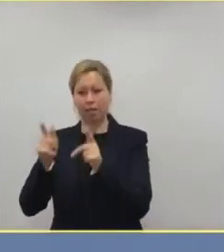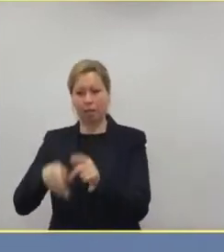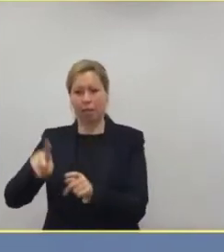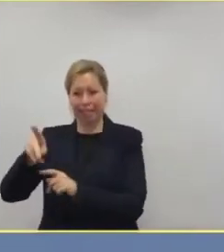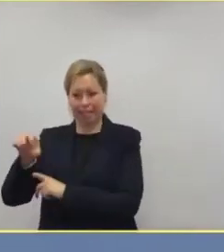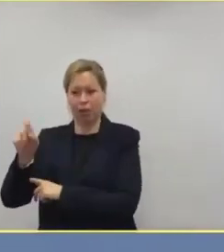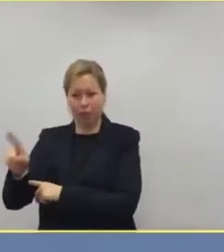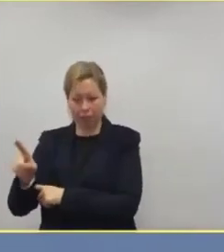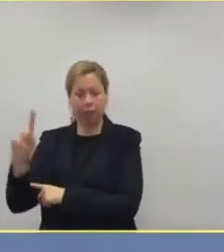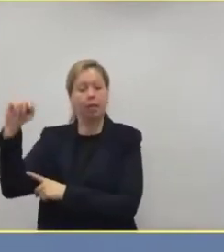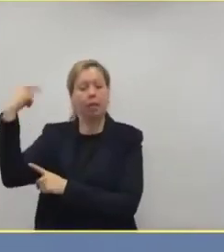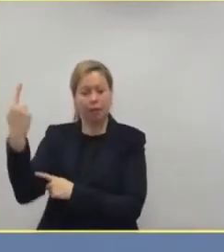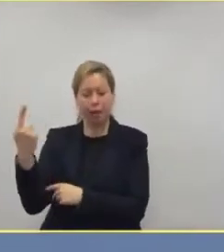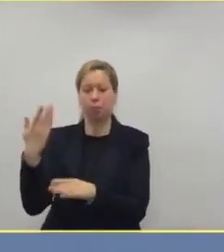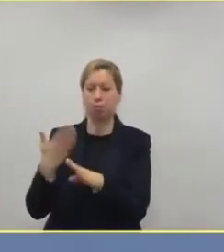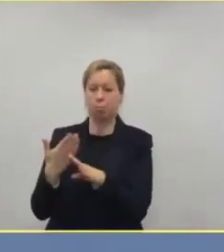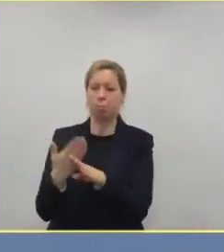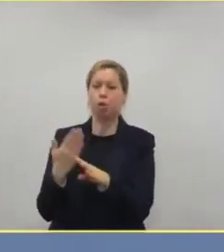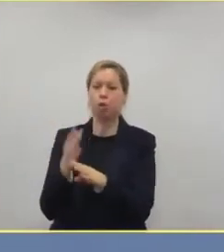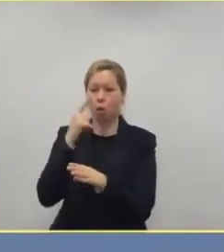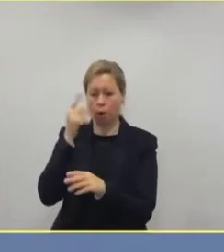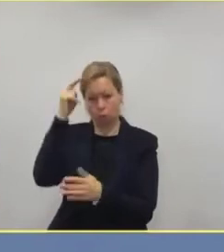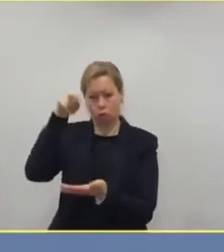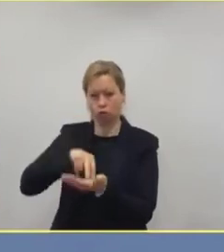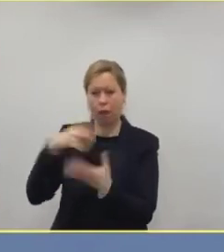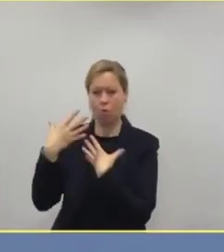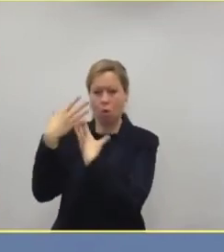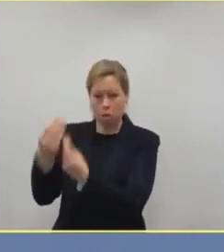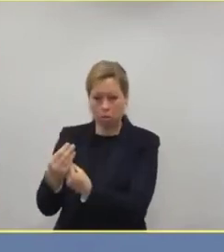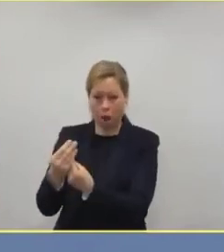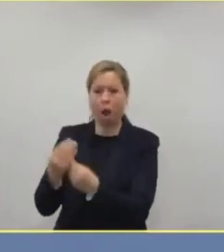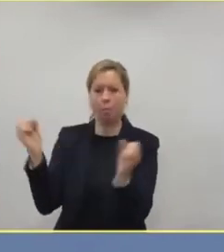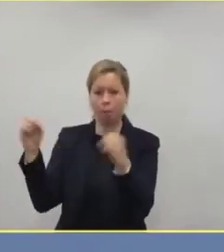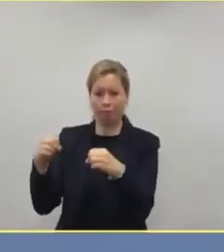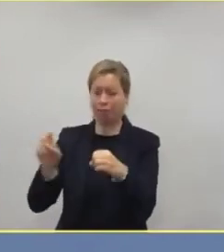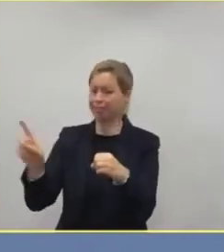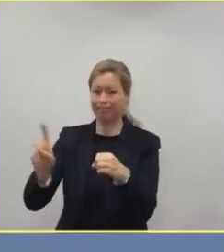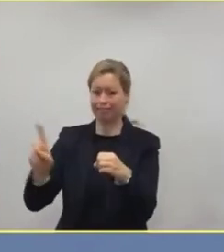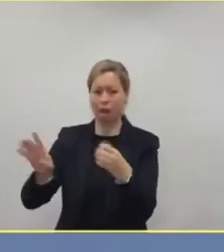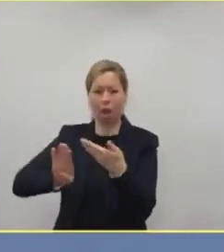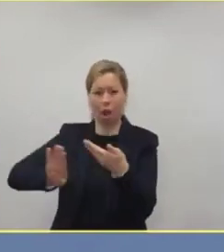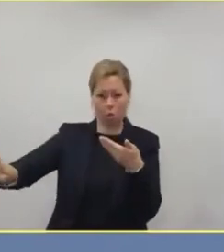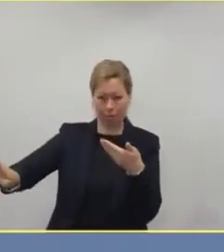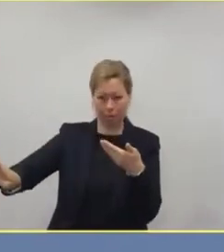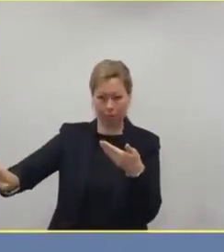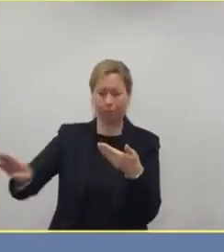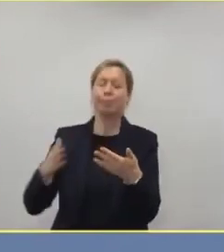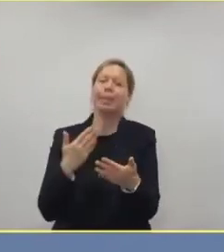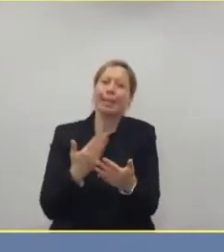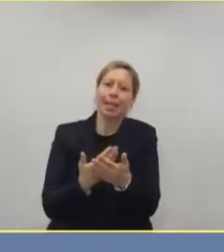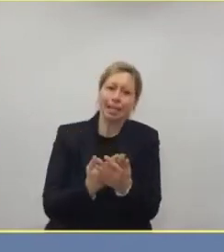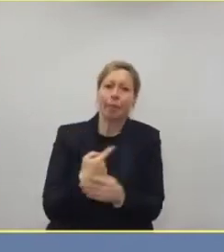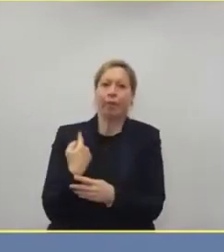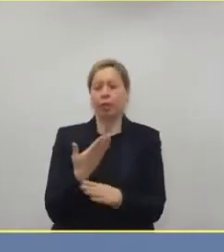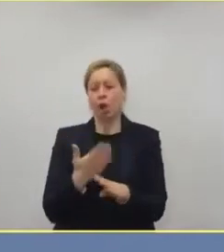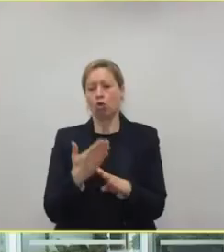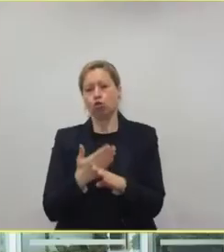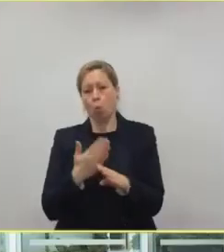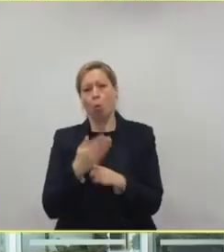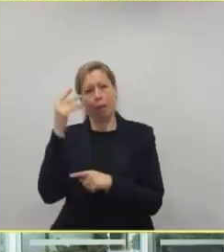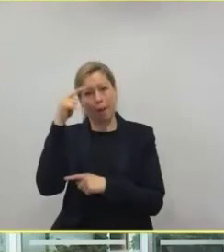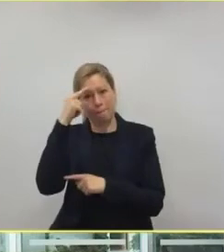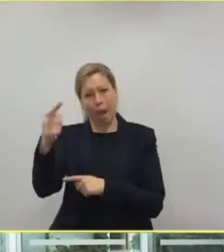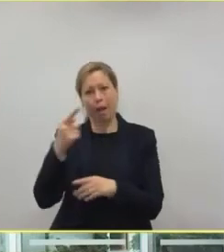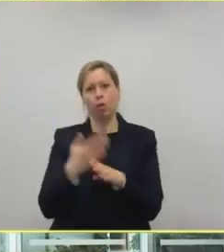Präsidium an die Stellungnahme nicht angeschlossen. Und wir sind schon der Meinung, dass die Maßnahmen, die jetzt getroffen worden